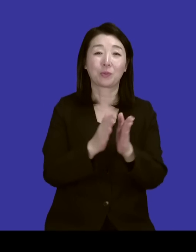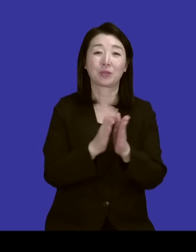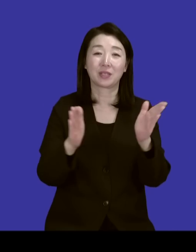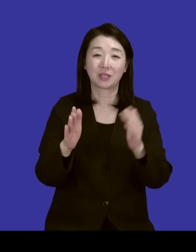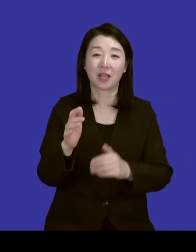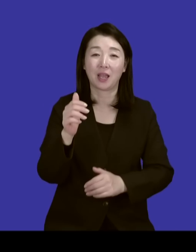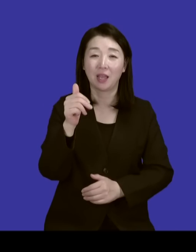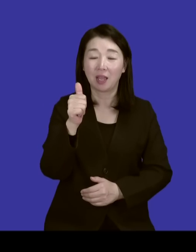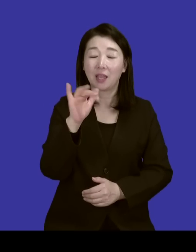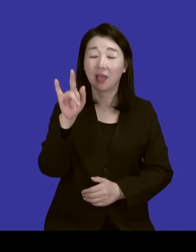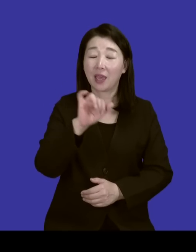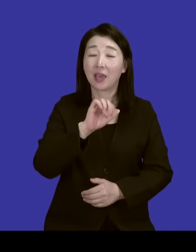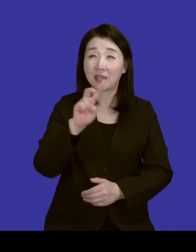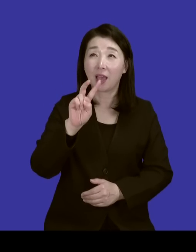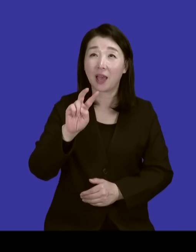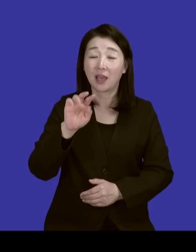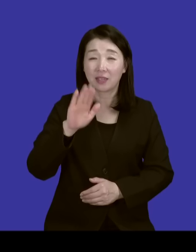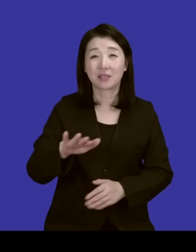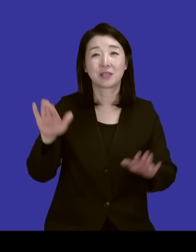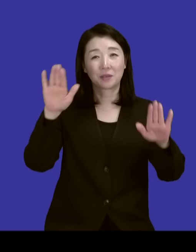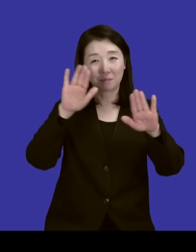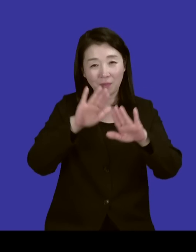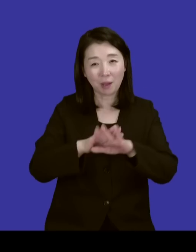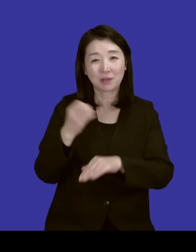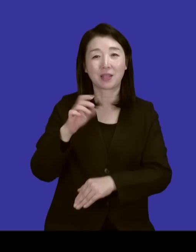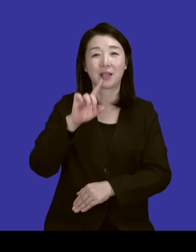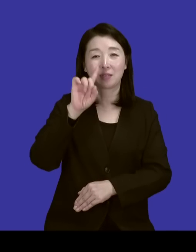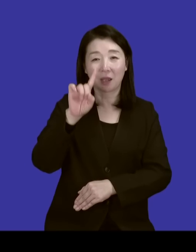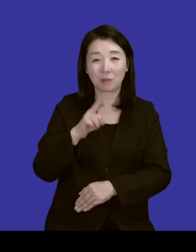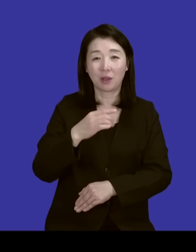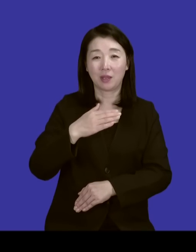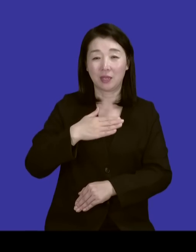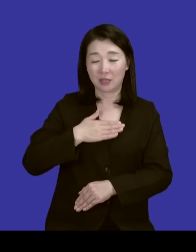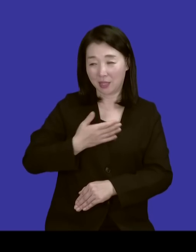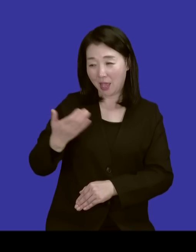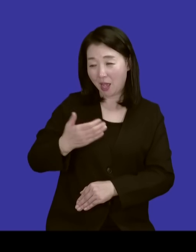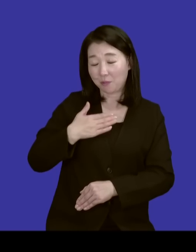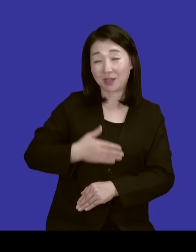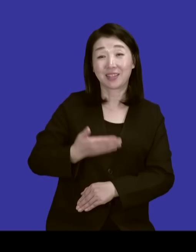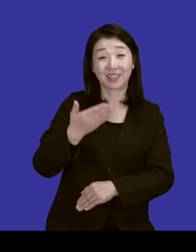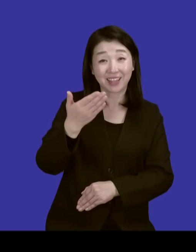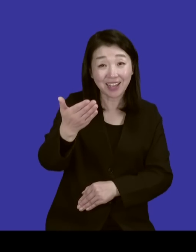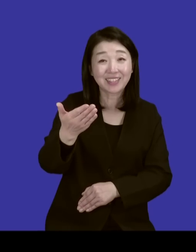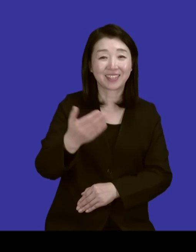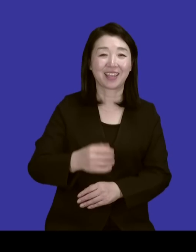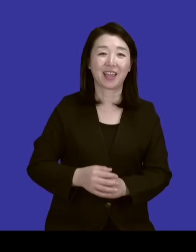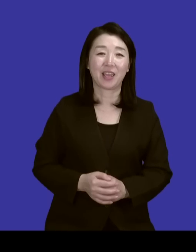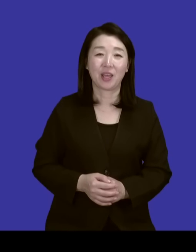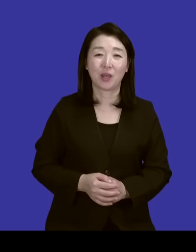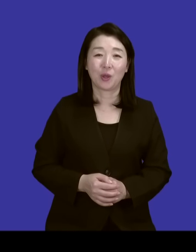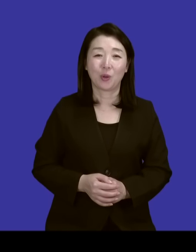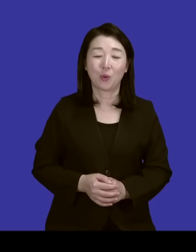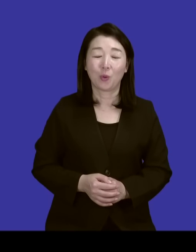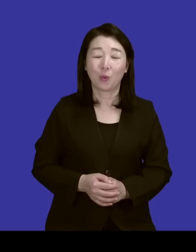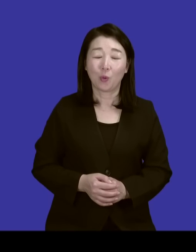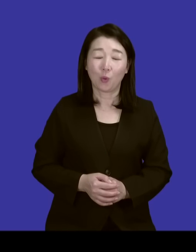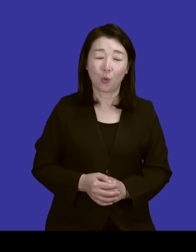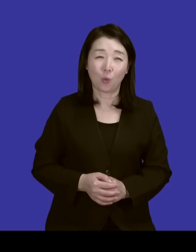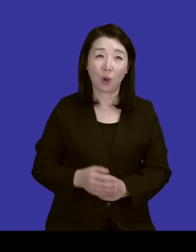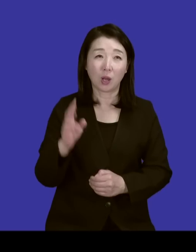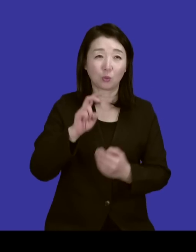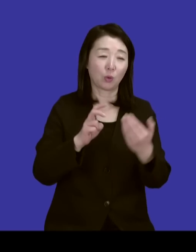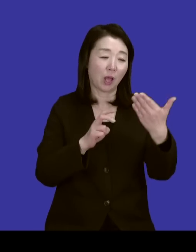밤을 다시 한 번 내 아픔 마시는 당신께 그 수록된 앨범 내에 총 9곡 중에서 6곡이 대히트를